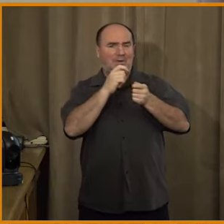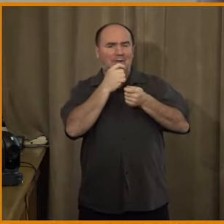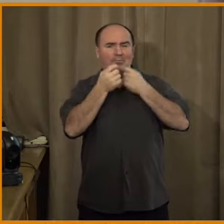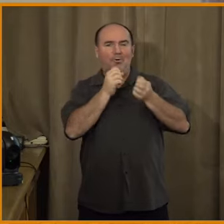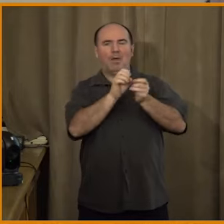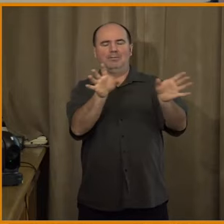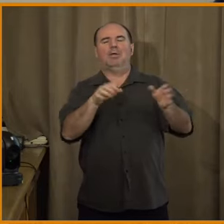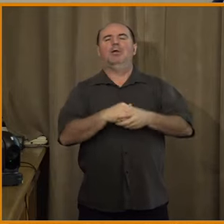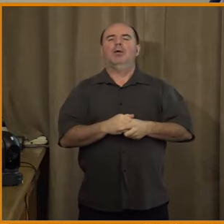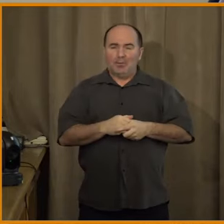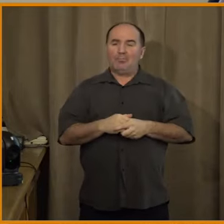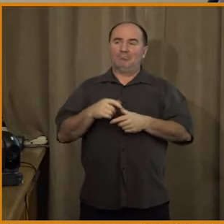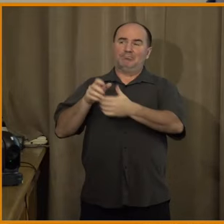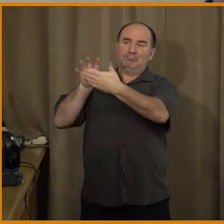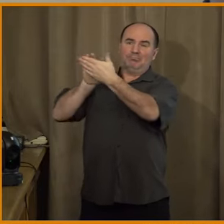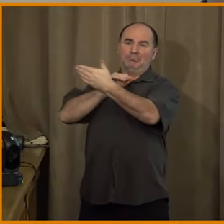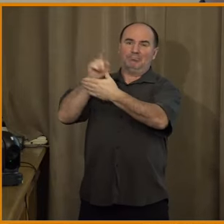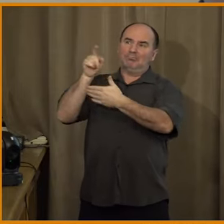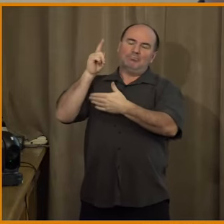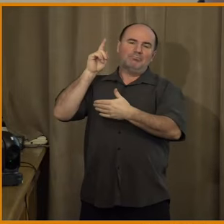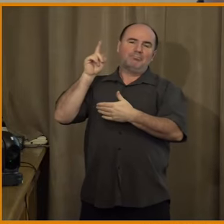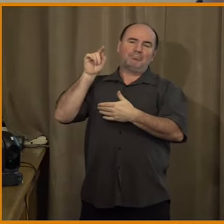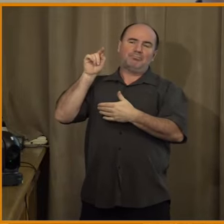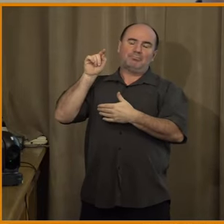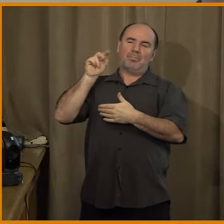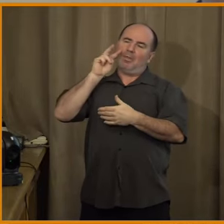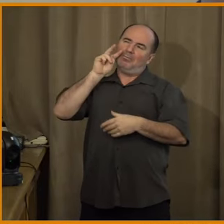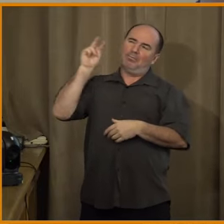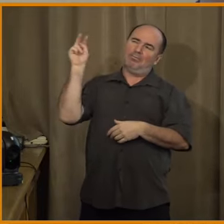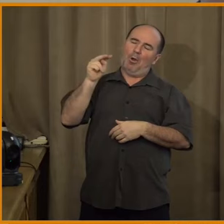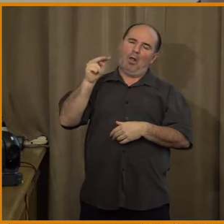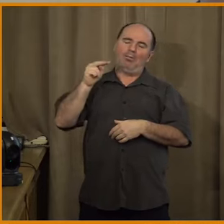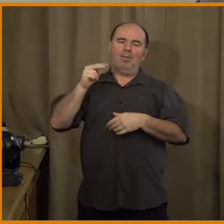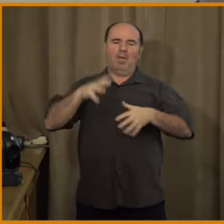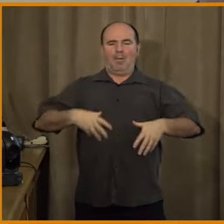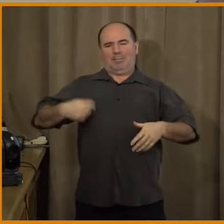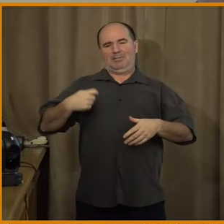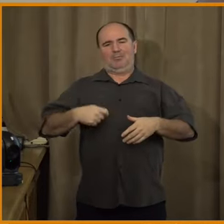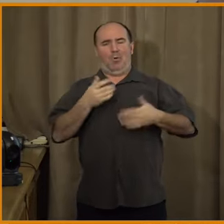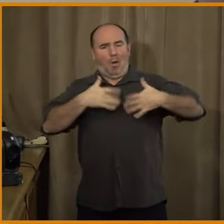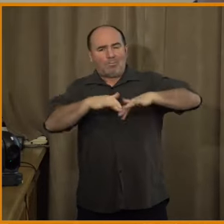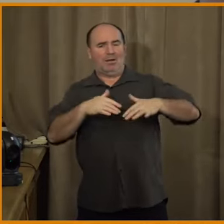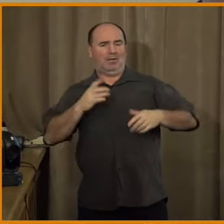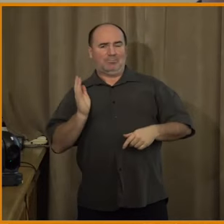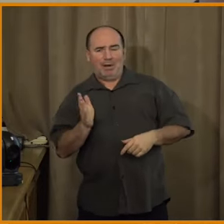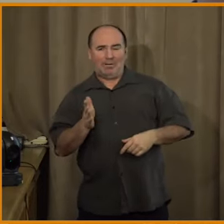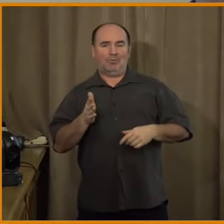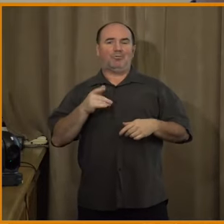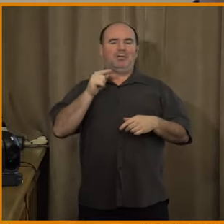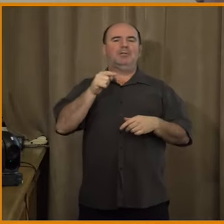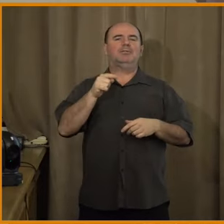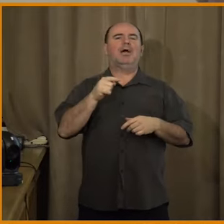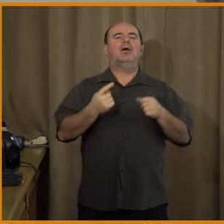ministerstva vnitra spravedlnosti obrany, tak se píše to, že hlavním efektem, tím tím zhoubným efektem